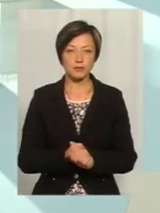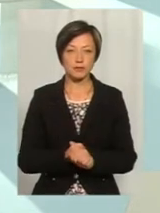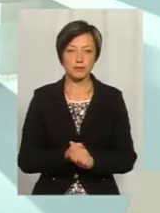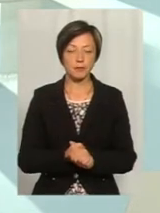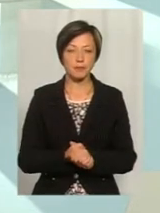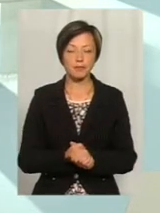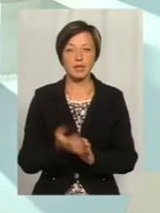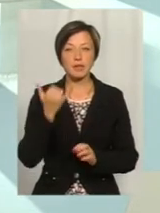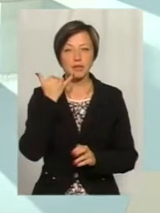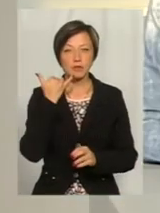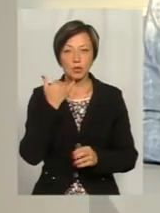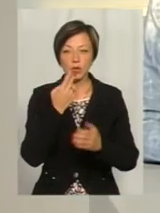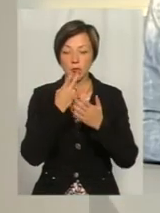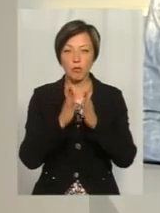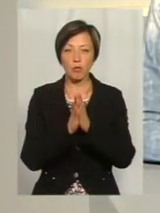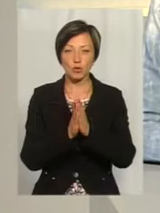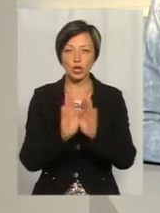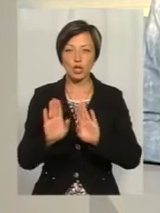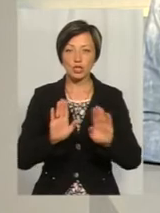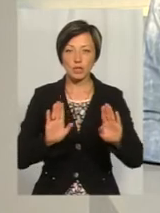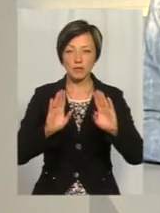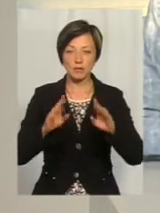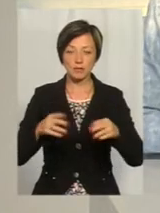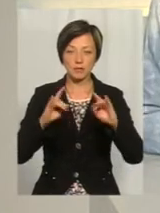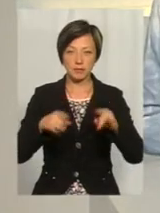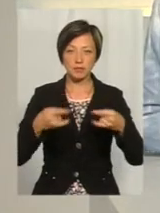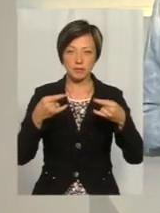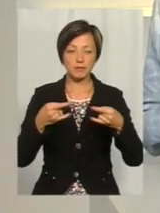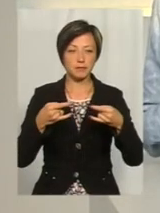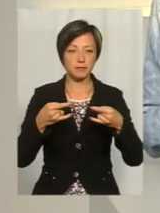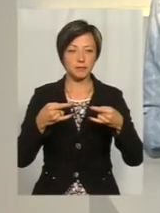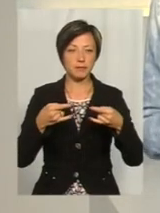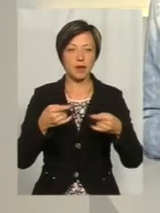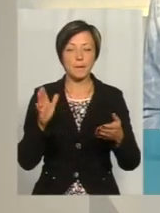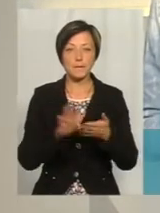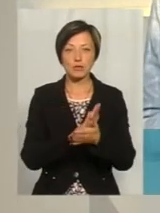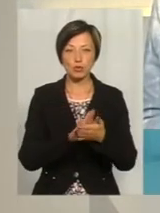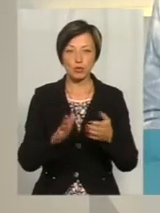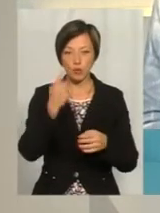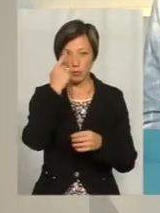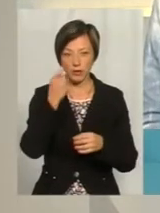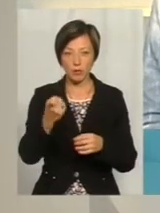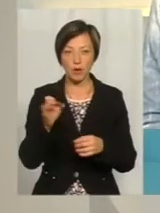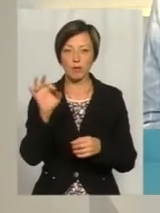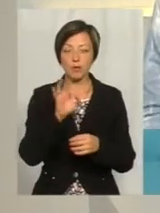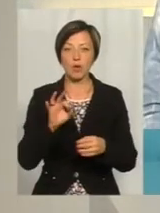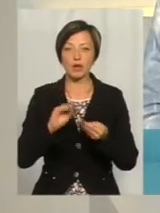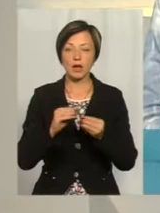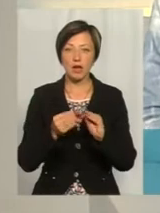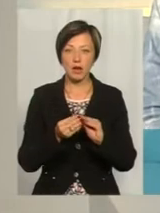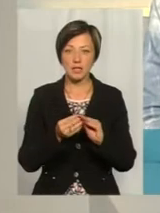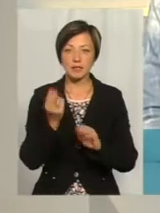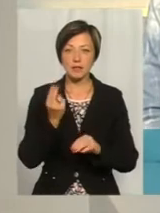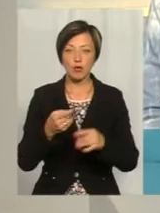За телефоном, який я зараз попрошу режисерів вивести на екран, ви можете безкоштовно повідомляти про негаразди із